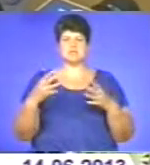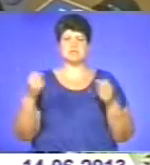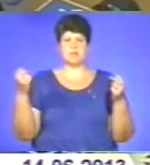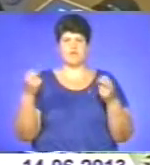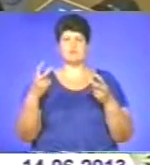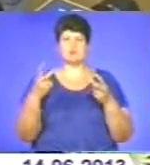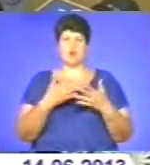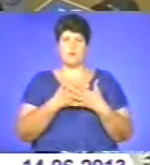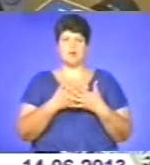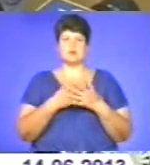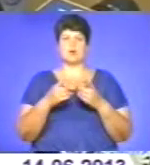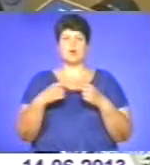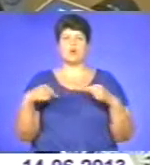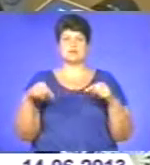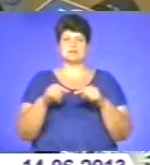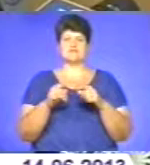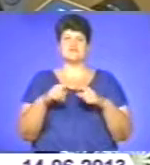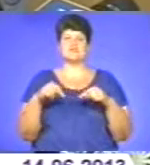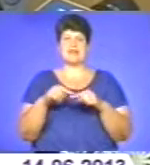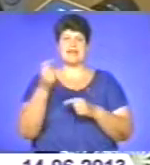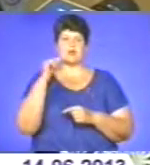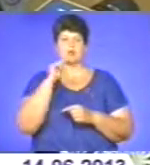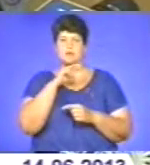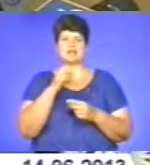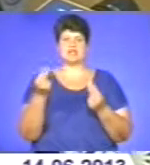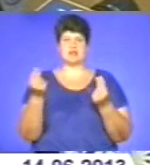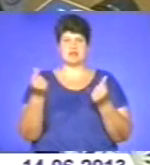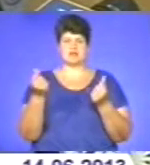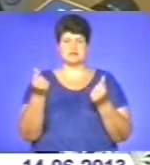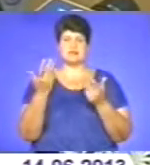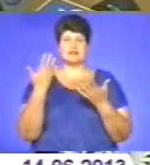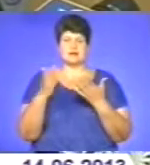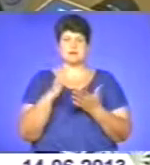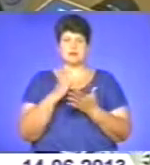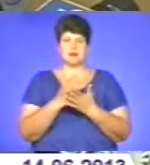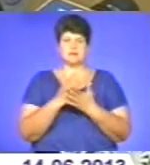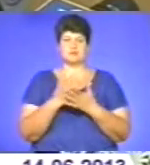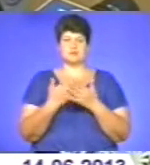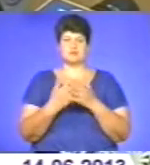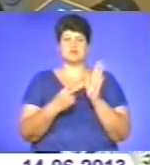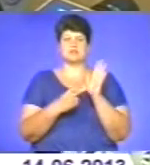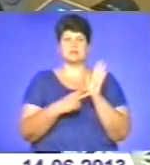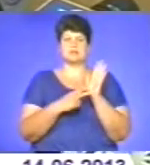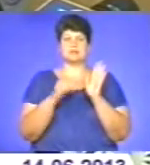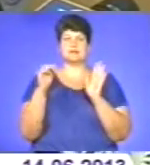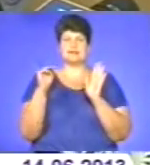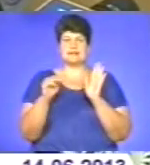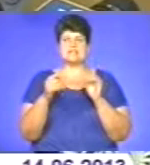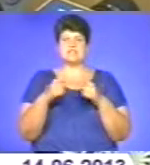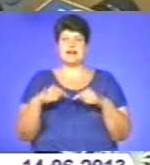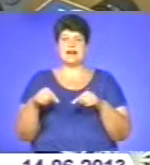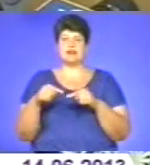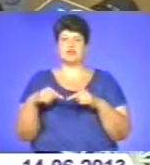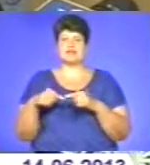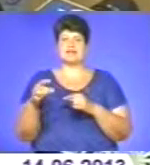громадських організацій у сфері економіки та фінансів, яка налічує близько семи тисяч галузових